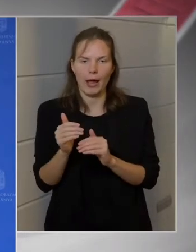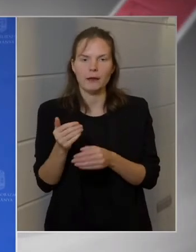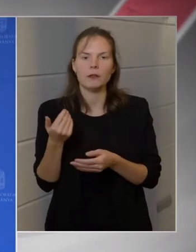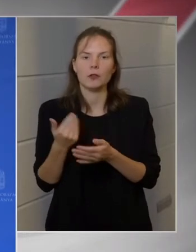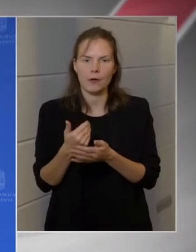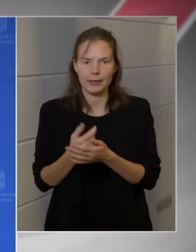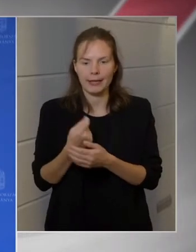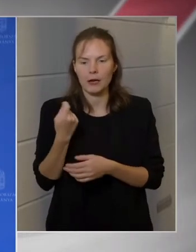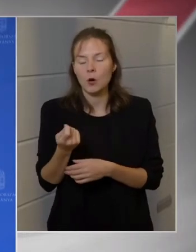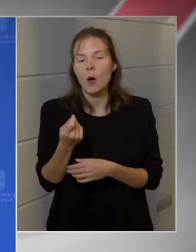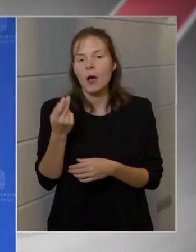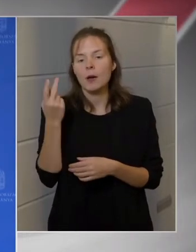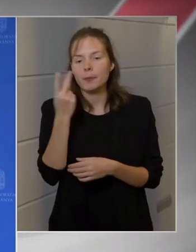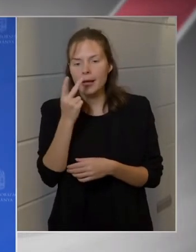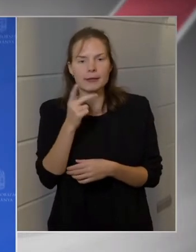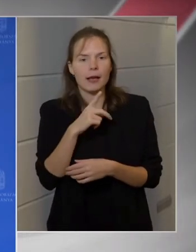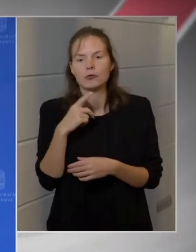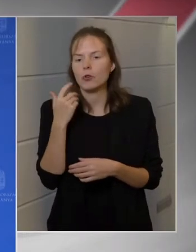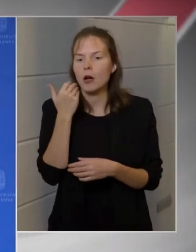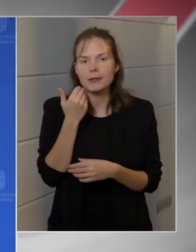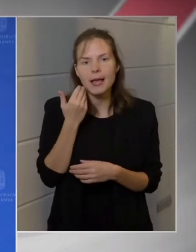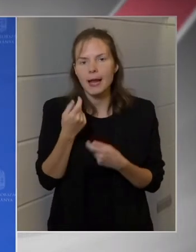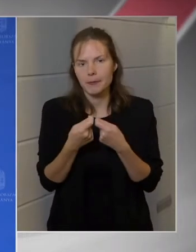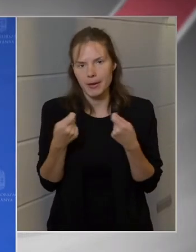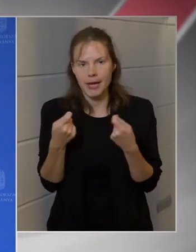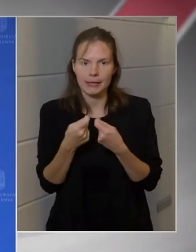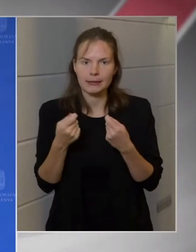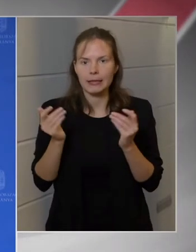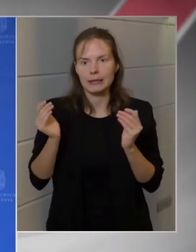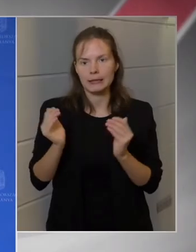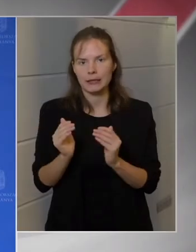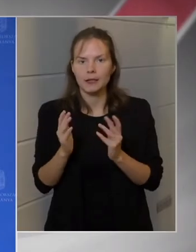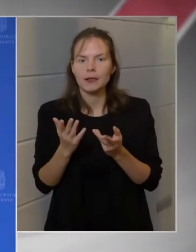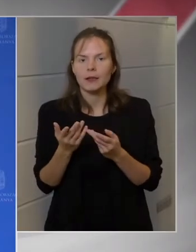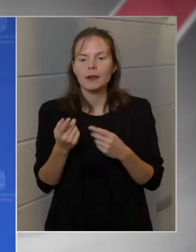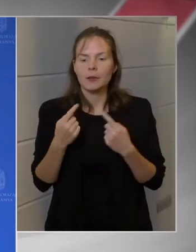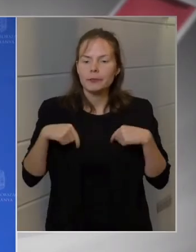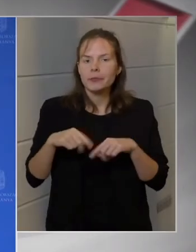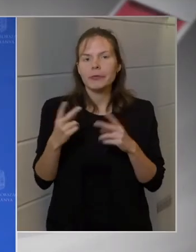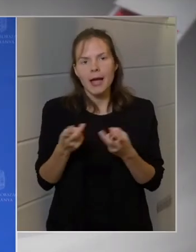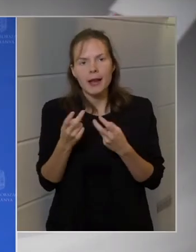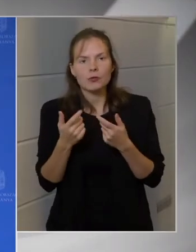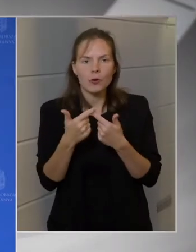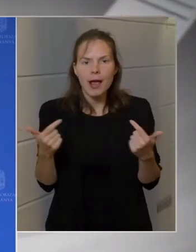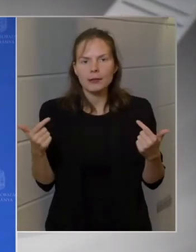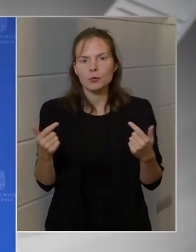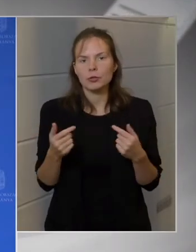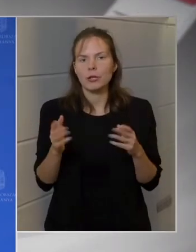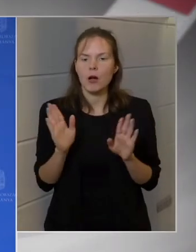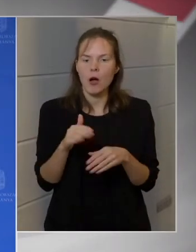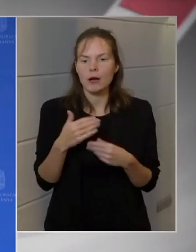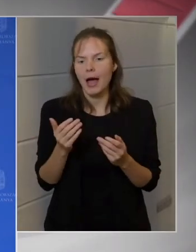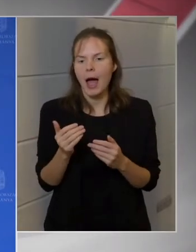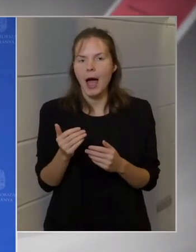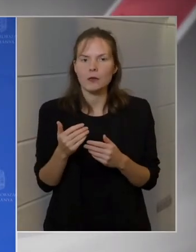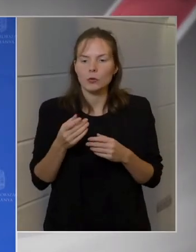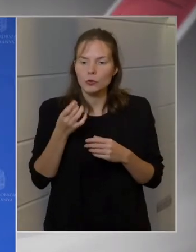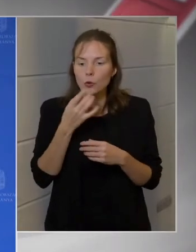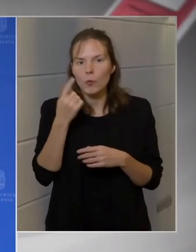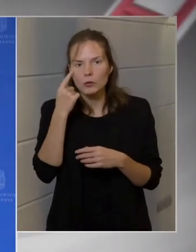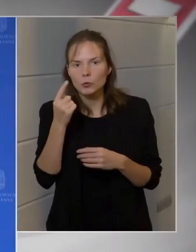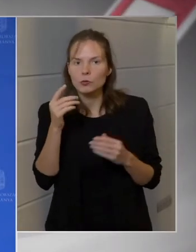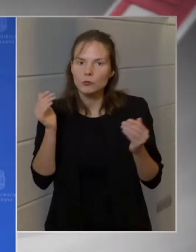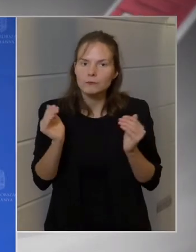szerény mértékben mérsékelte csak a benzinárat, és hogy keressük azokat a lehetőségeket, amelyek akár nagyobb mértékű benzinár